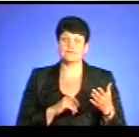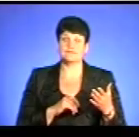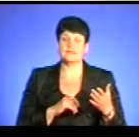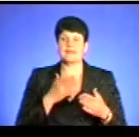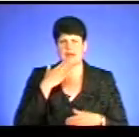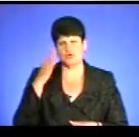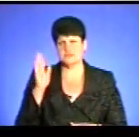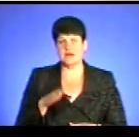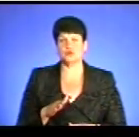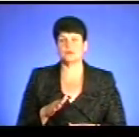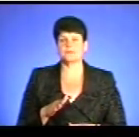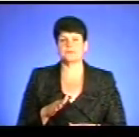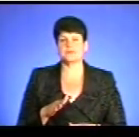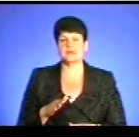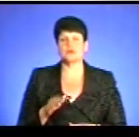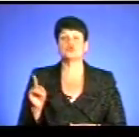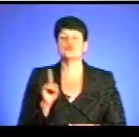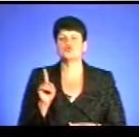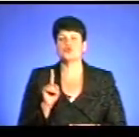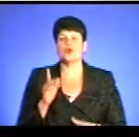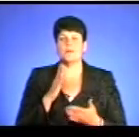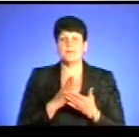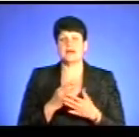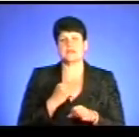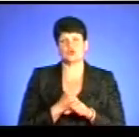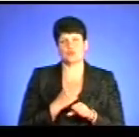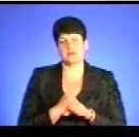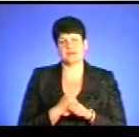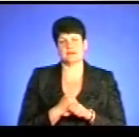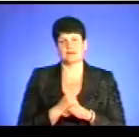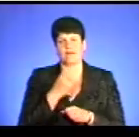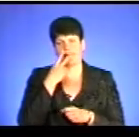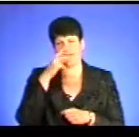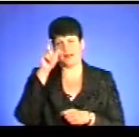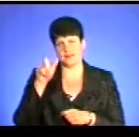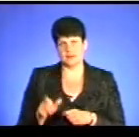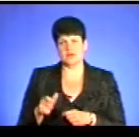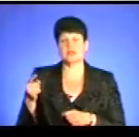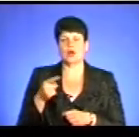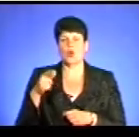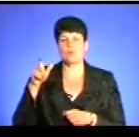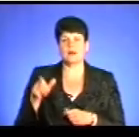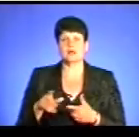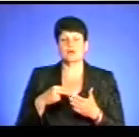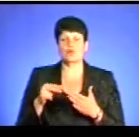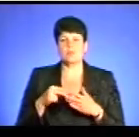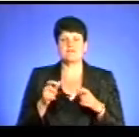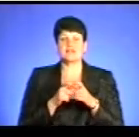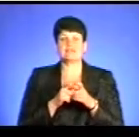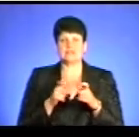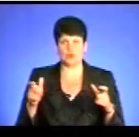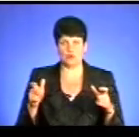наостанок, що має зробити глядач тернополянин, який купив квиток?